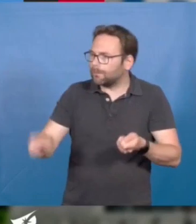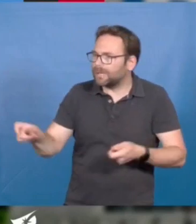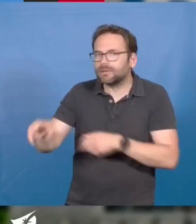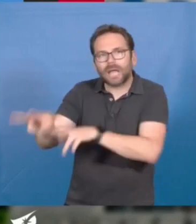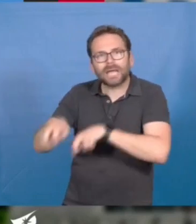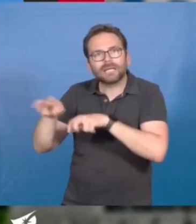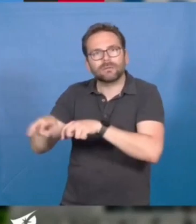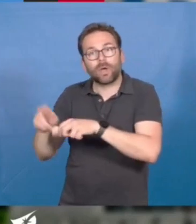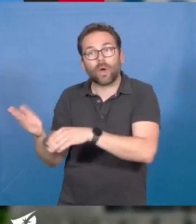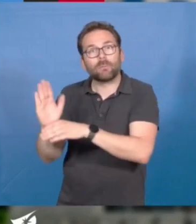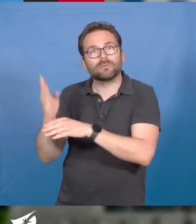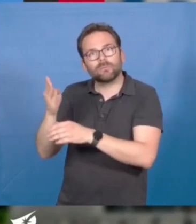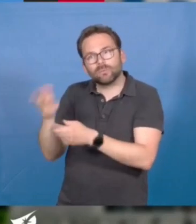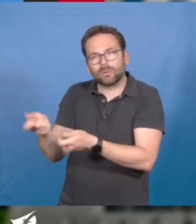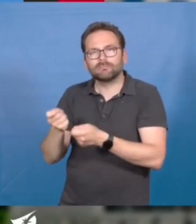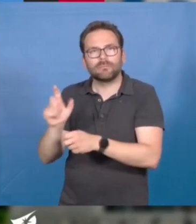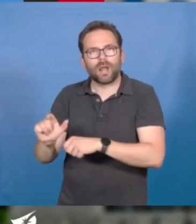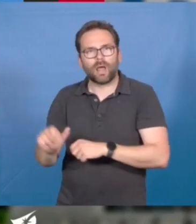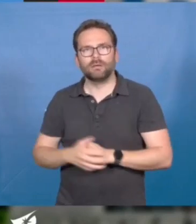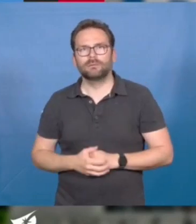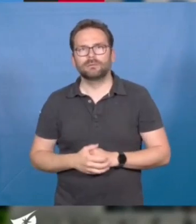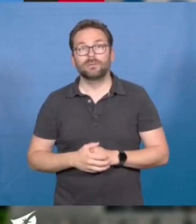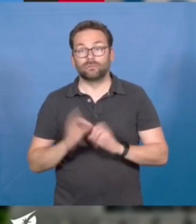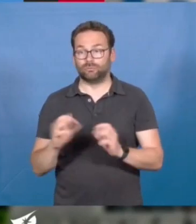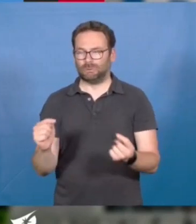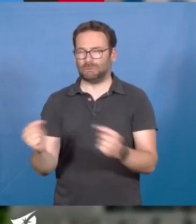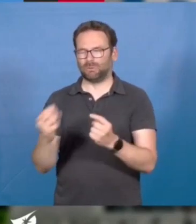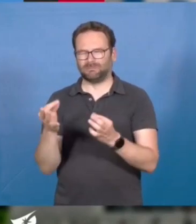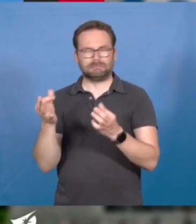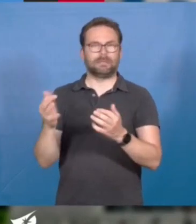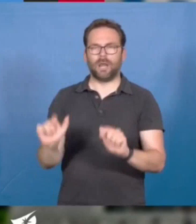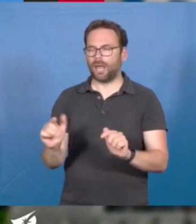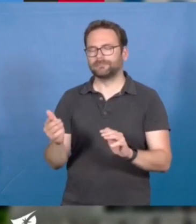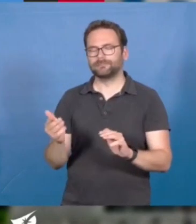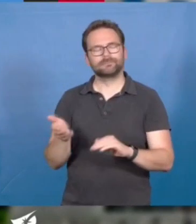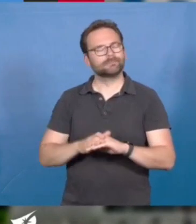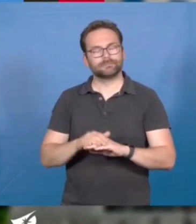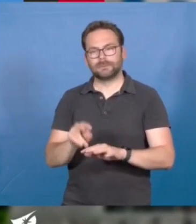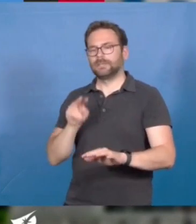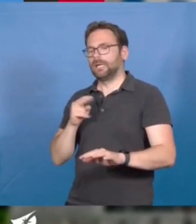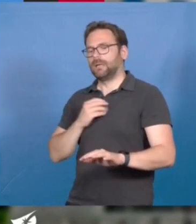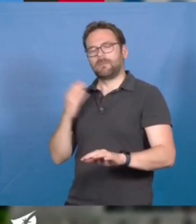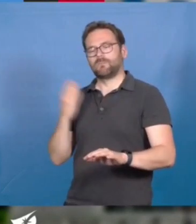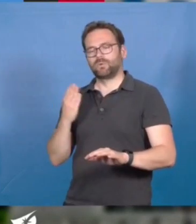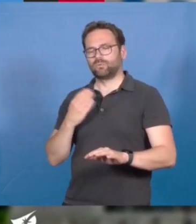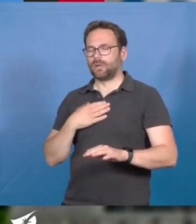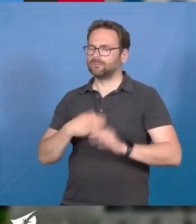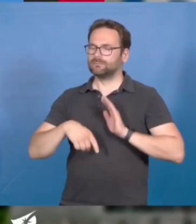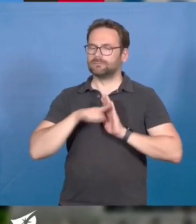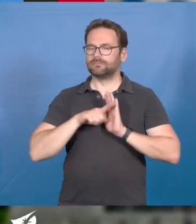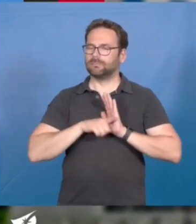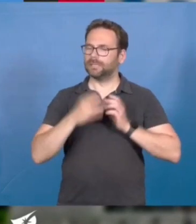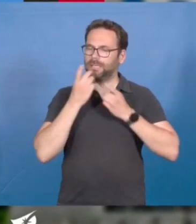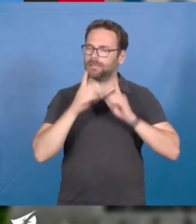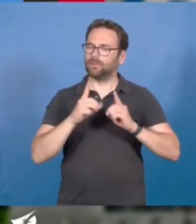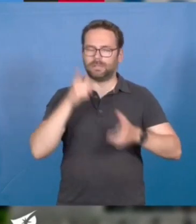représentants. Cette situation de tension exacerbée nécessite, nous en sommes persuadés, d'être fermes sur nos principes démocratiques